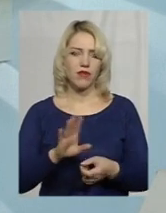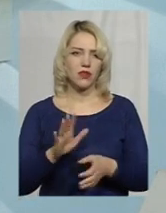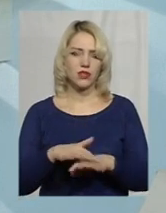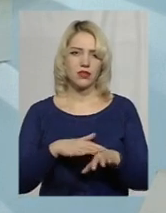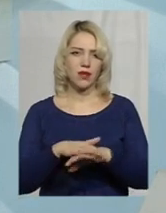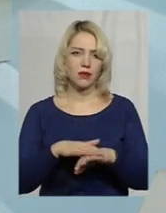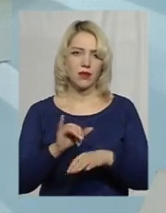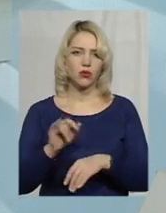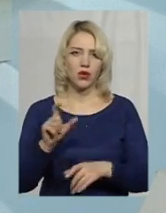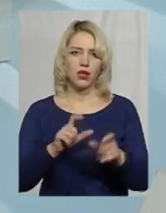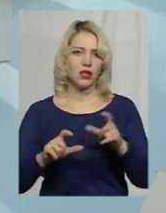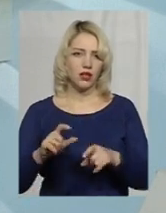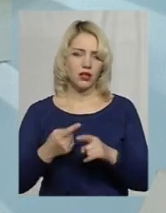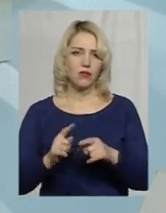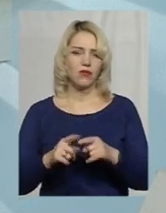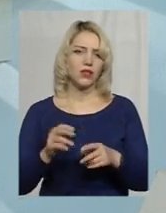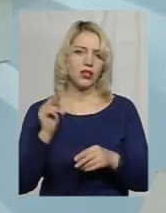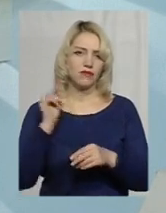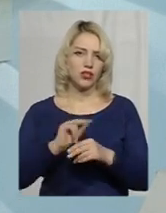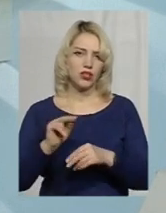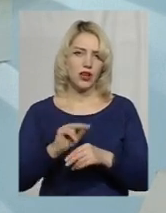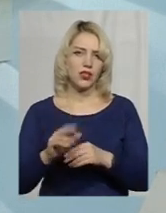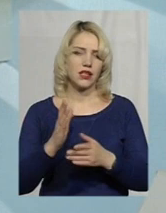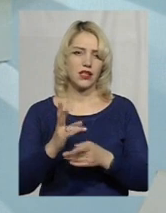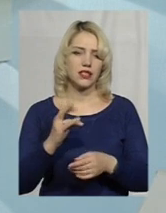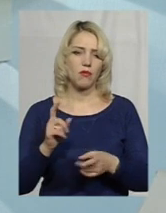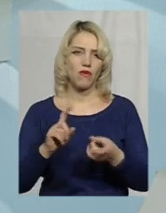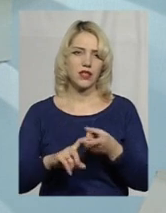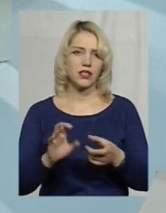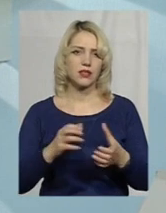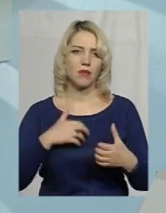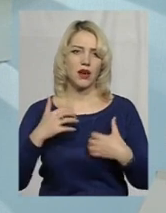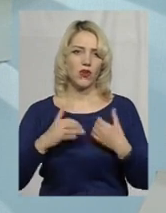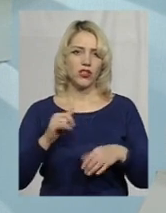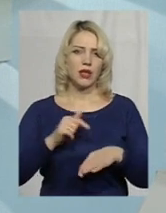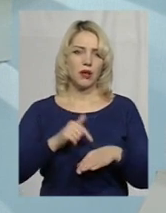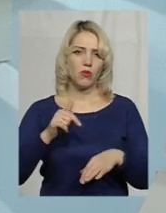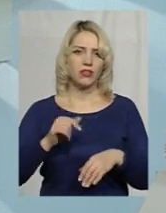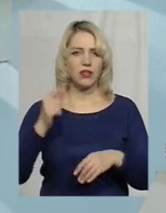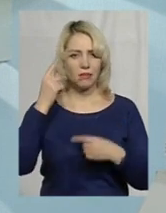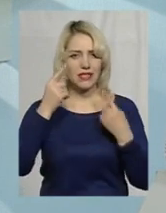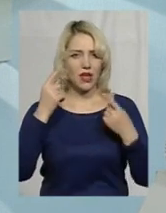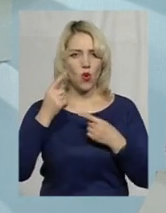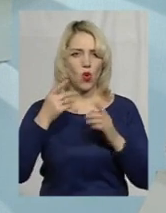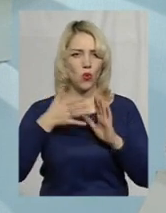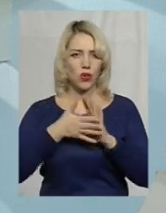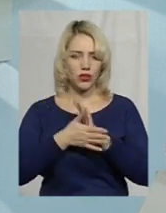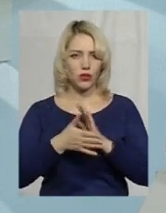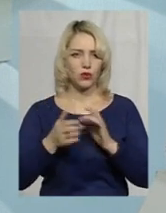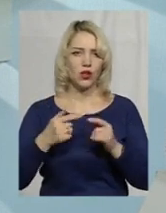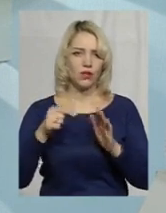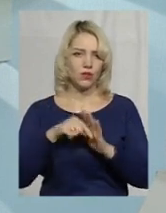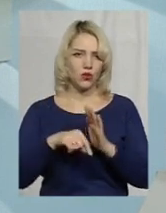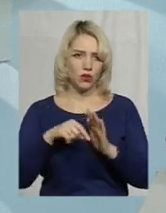хімією. Це навчання, яке пов'язане з переживанням, з емоціями, з психологією. Тобто,